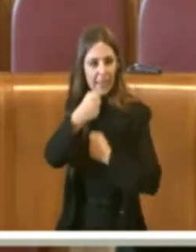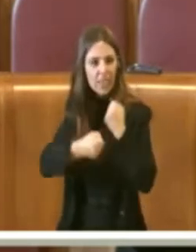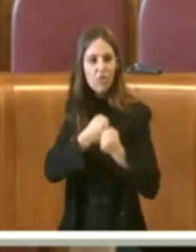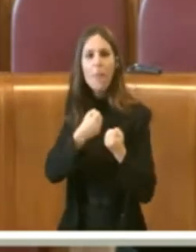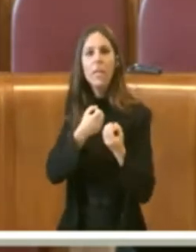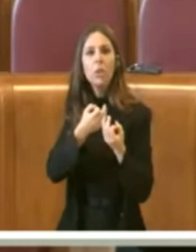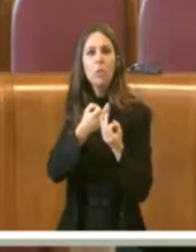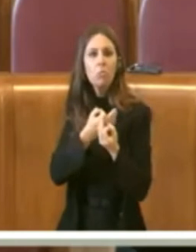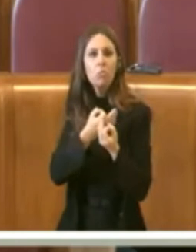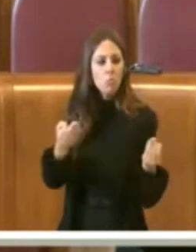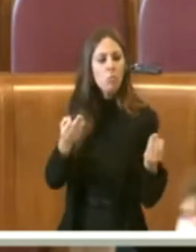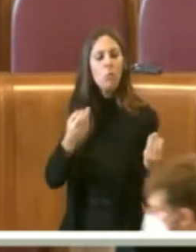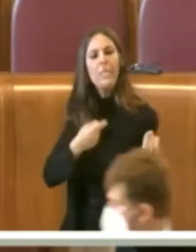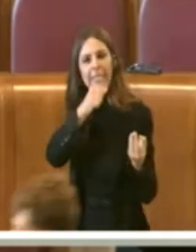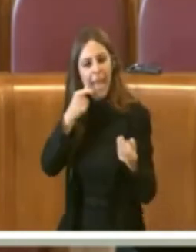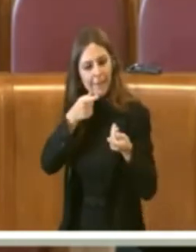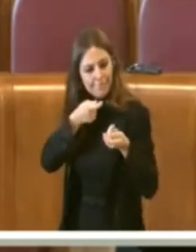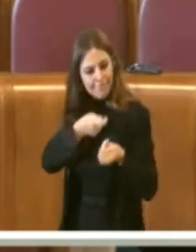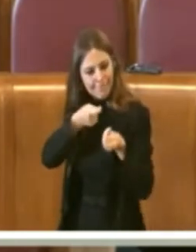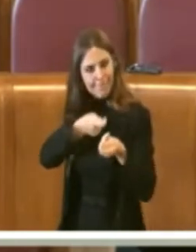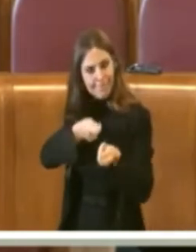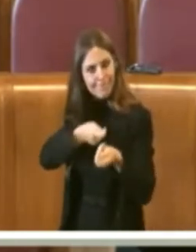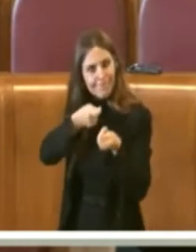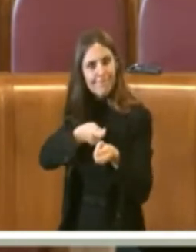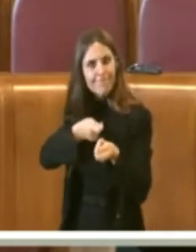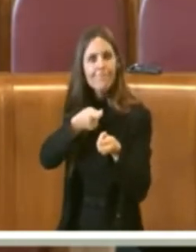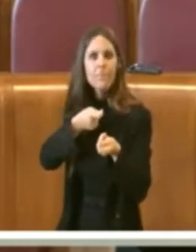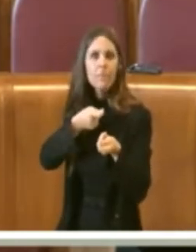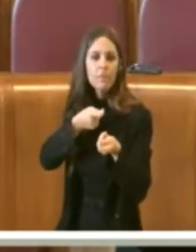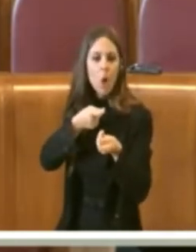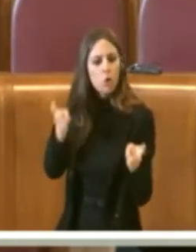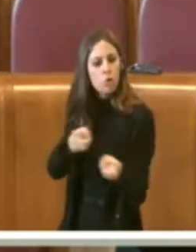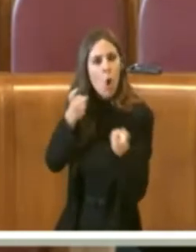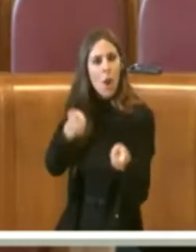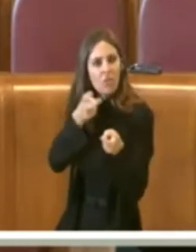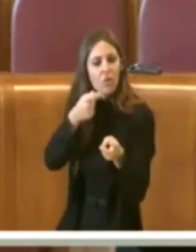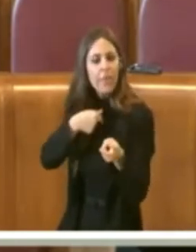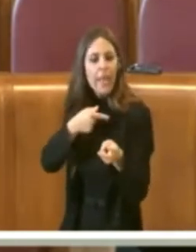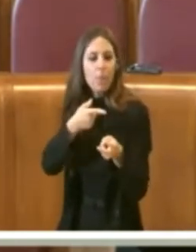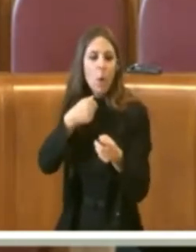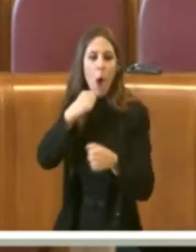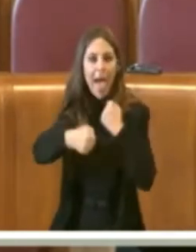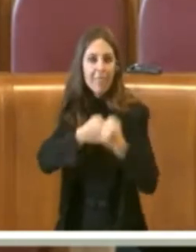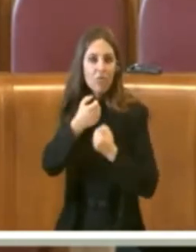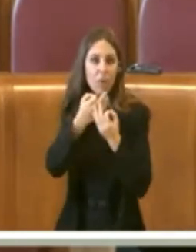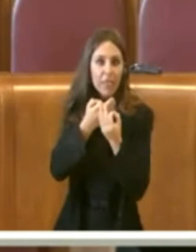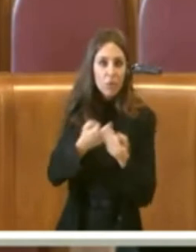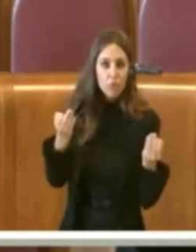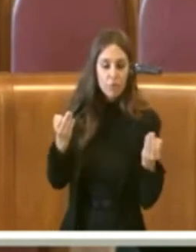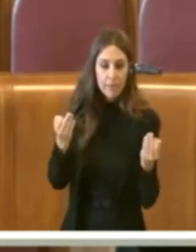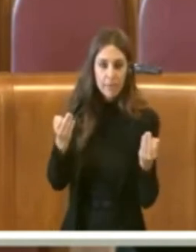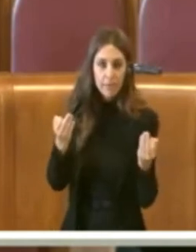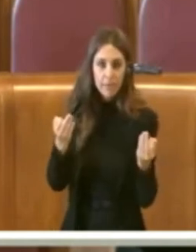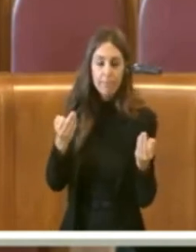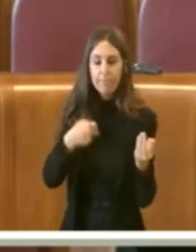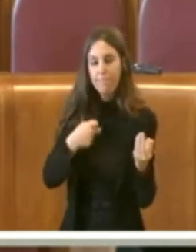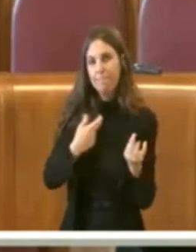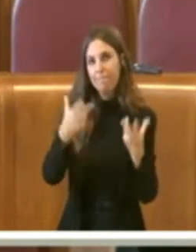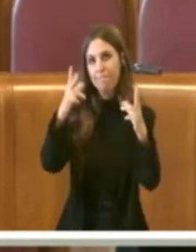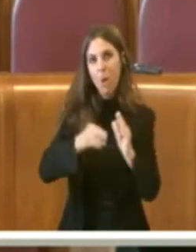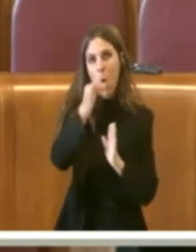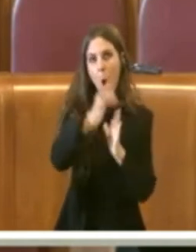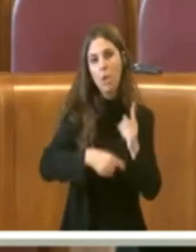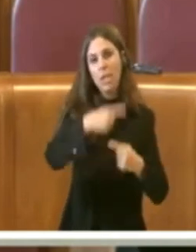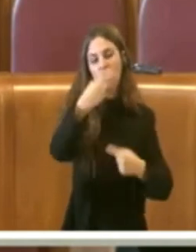a incentivare i modi di incentivazione di questa buona pratica. Quindi ripeto, il mio ordine del